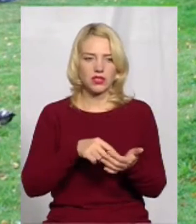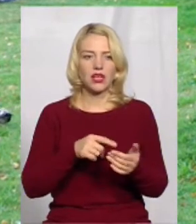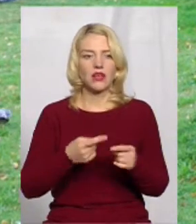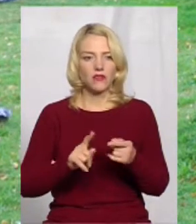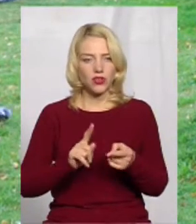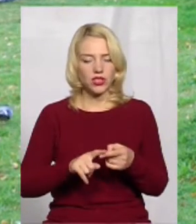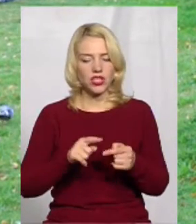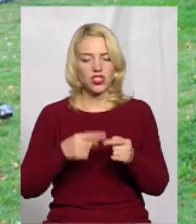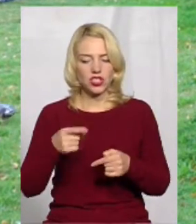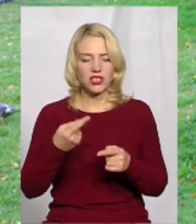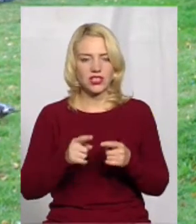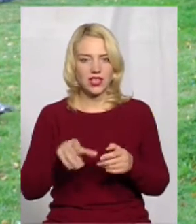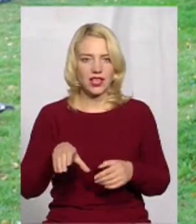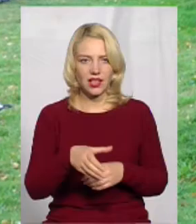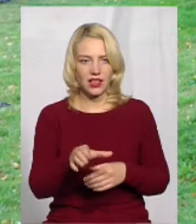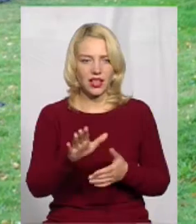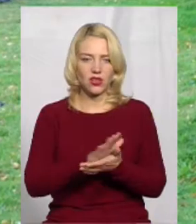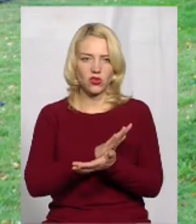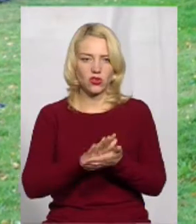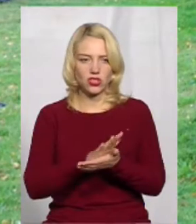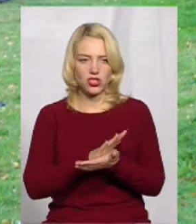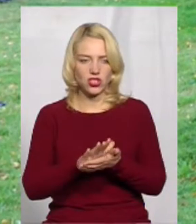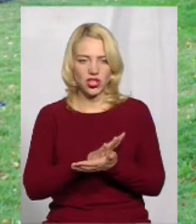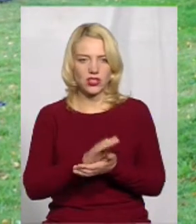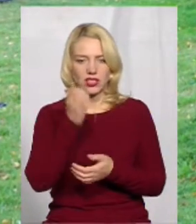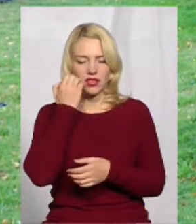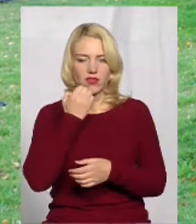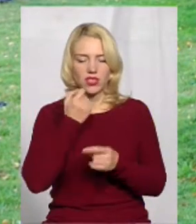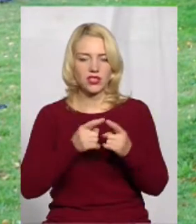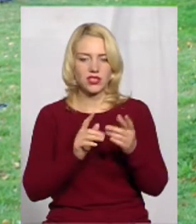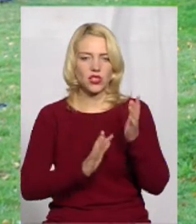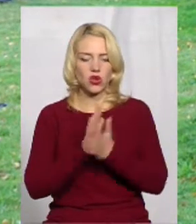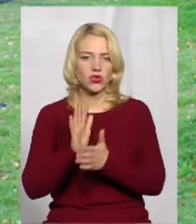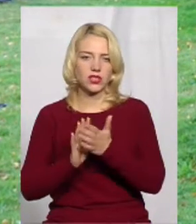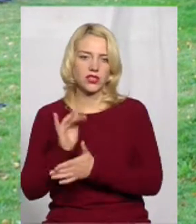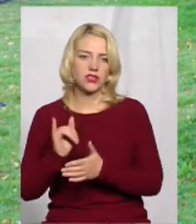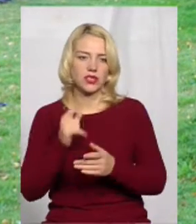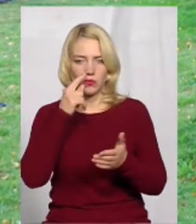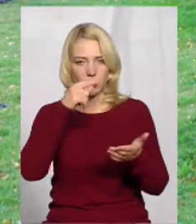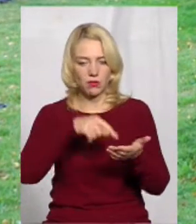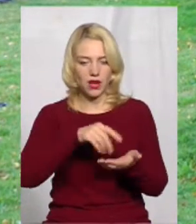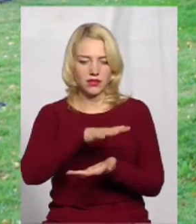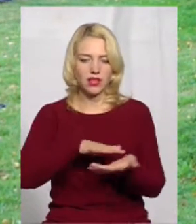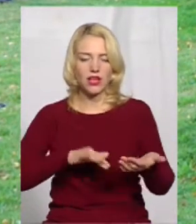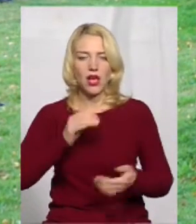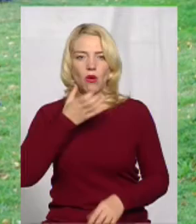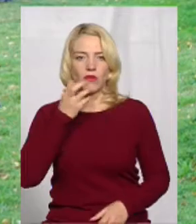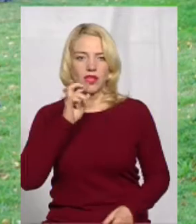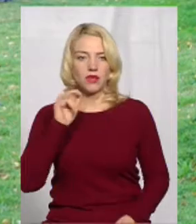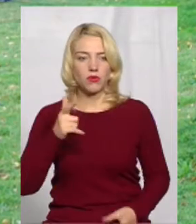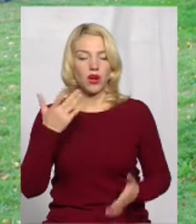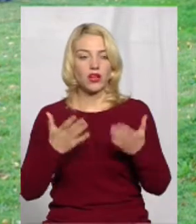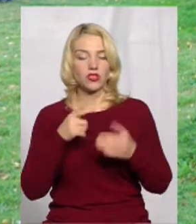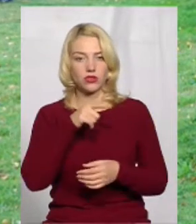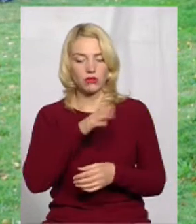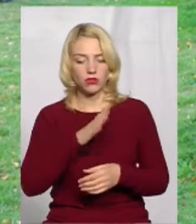вони через цей канал надалі очищаються в деякій мірі завдяки цій рослинності і потрапляють далі в Південний Бук. Якщо там буде житло, ним треба щось